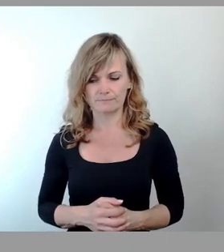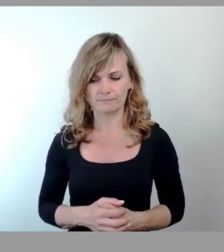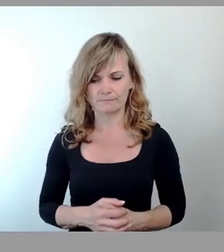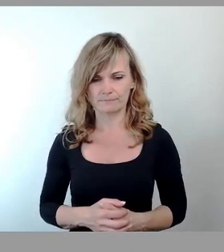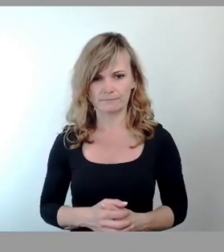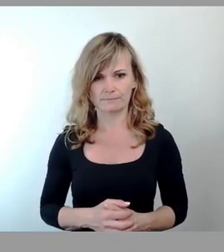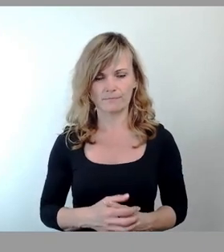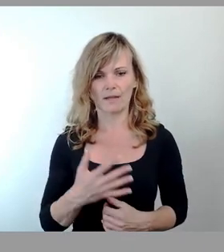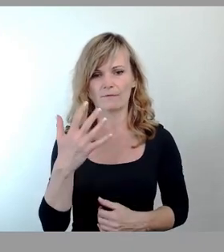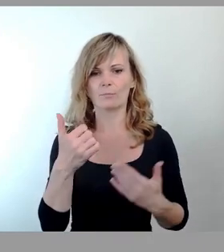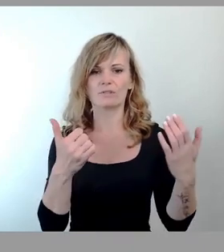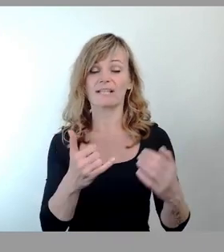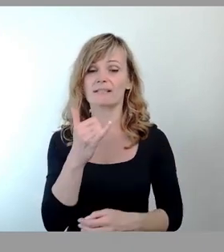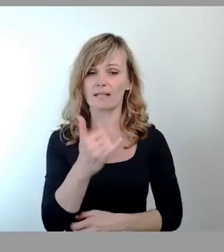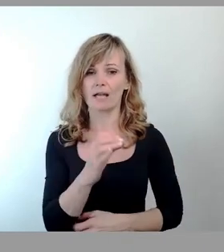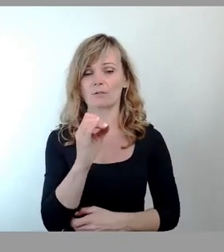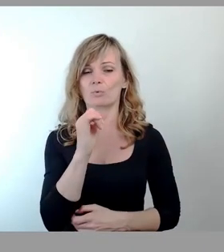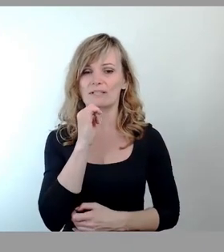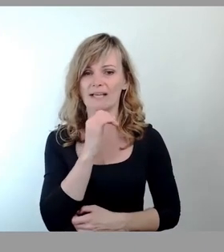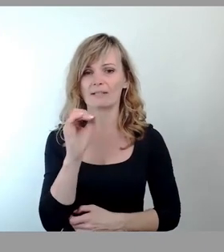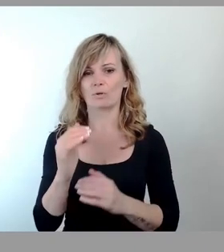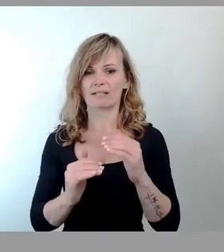Wer hier zustimmen kann, den bitte Stimmzeichen.